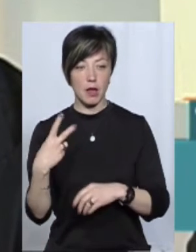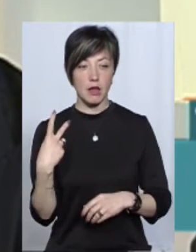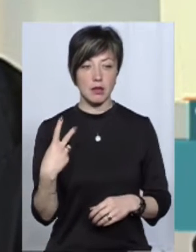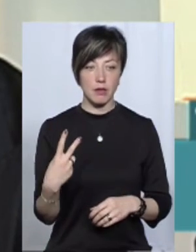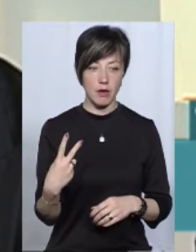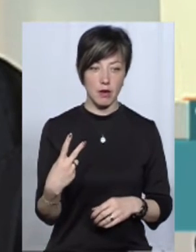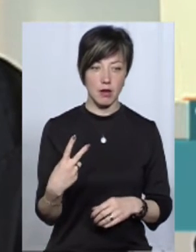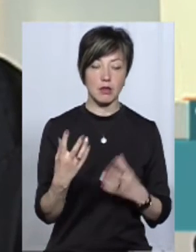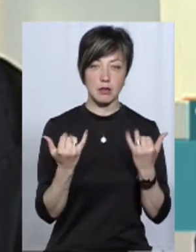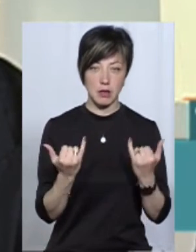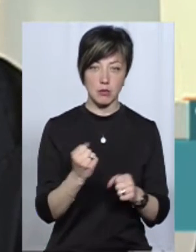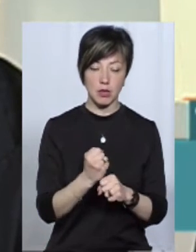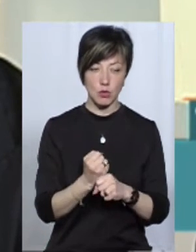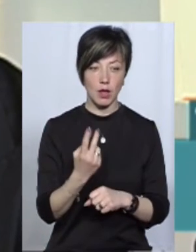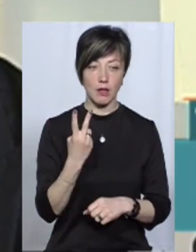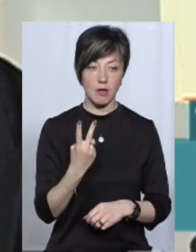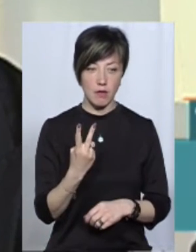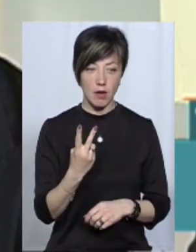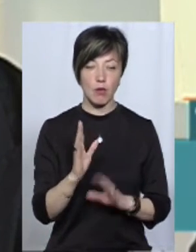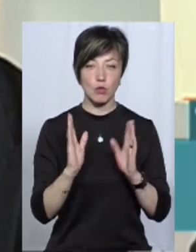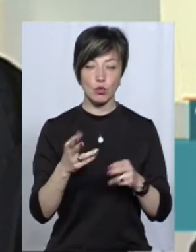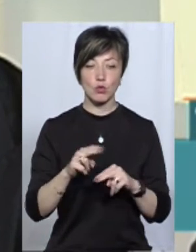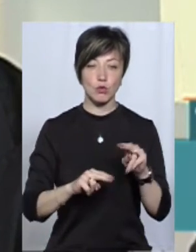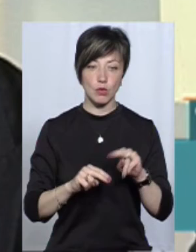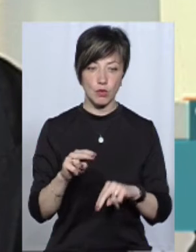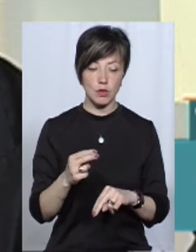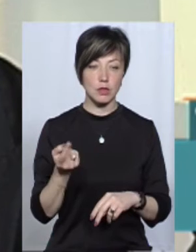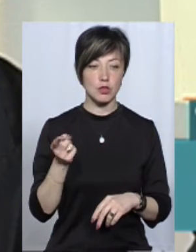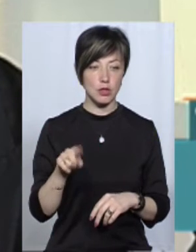Два енергоблоки яких зараз діючі і два будуть збудовані.